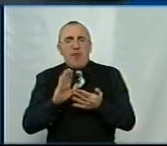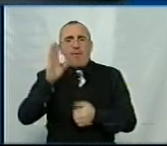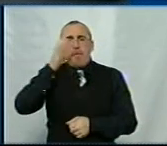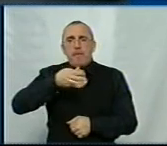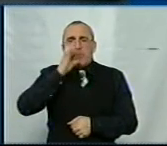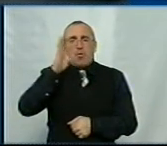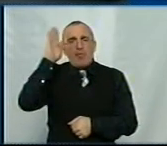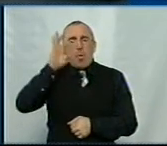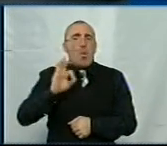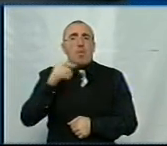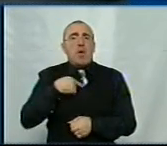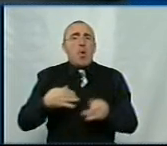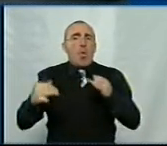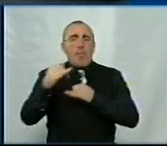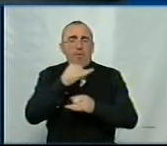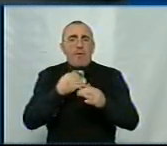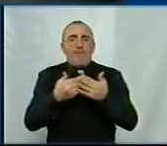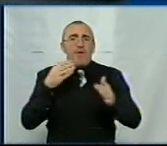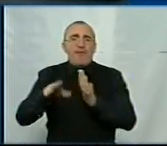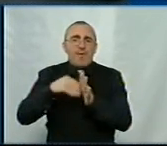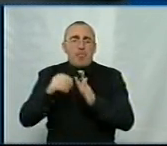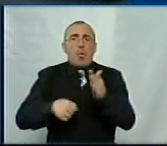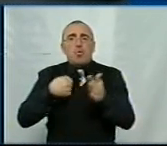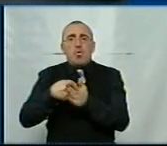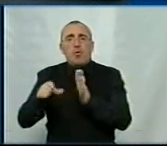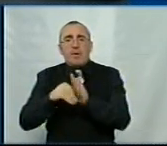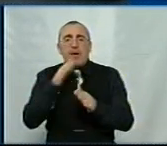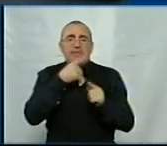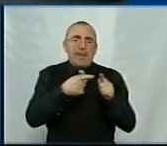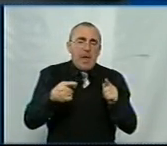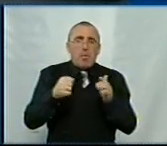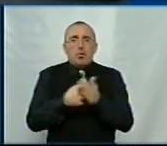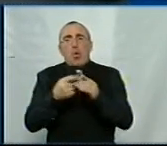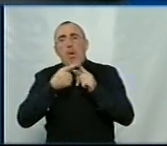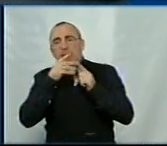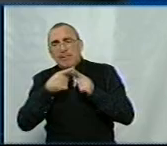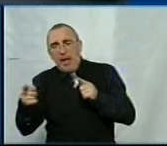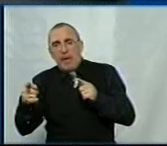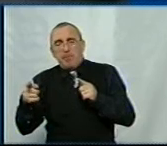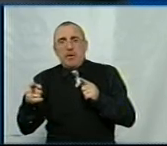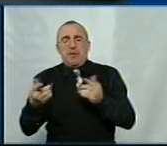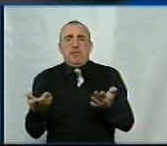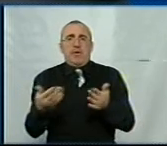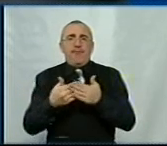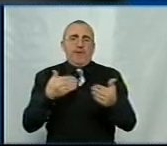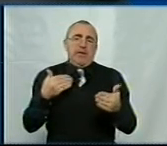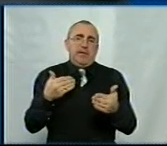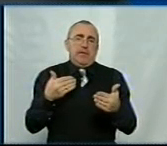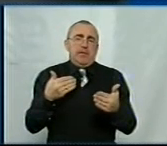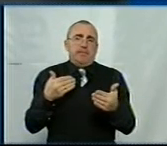води, про що ми говоримо від виборів до виборів, від термінів до термінів, від